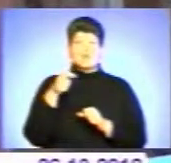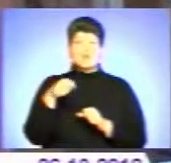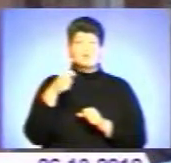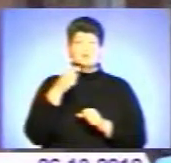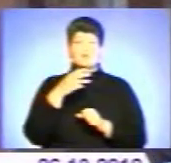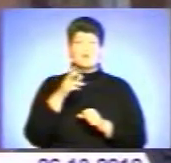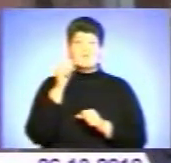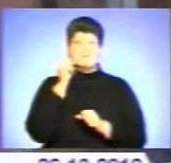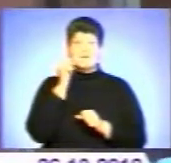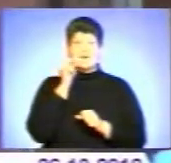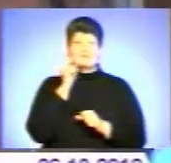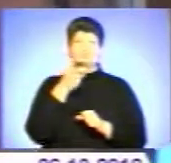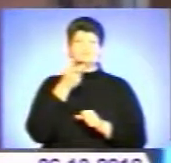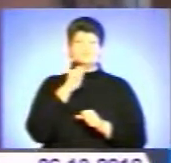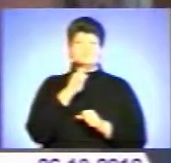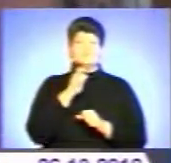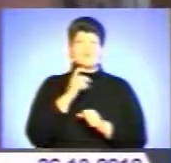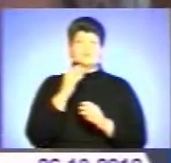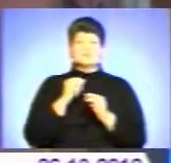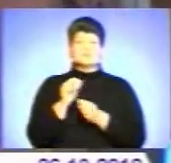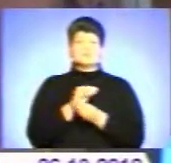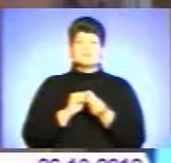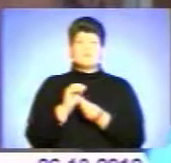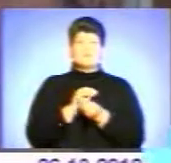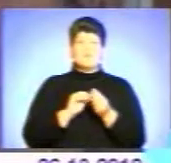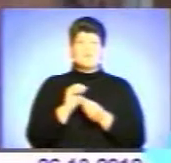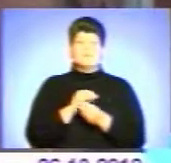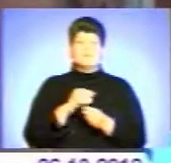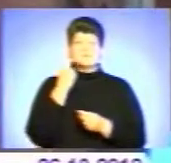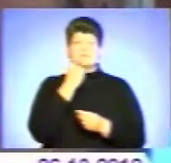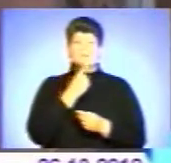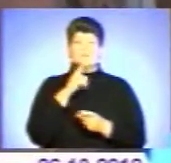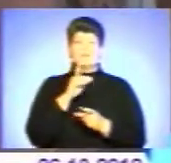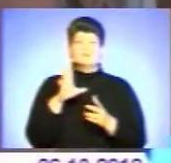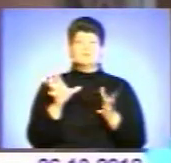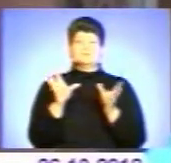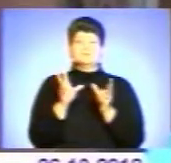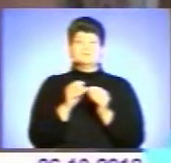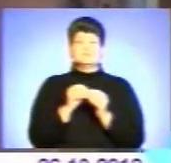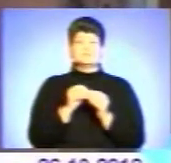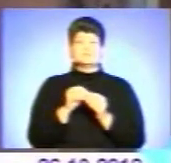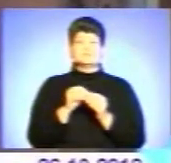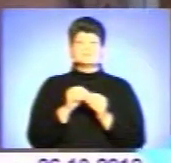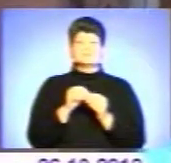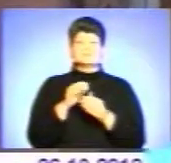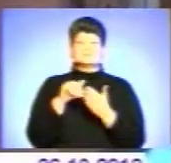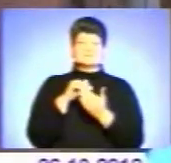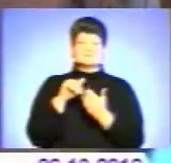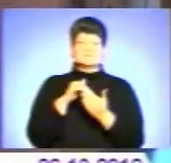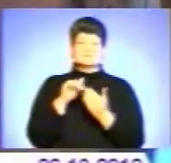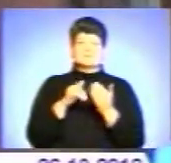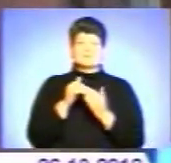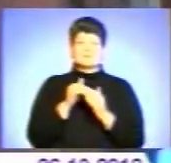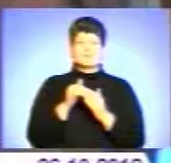її не запиваю, тільки я її смокчу в ротовій порожнині, щоб вона сполучалася з слюною. Бо слюна наша